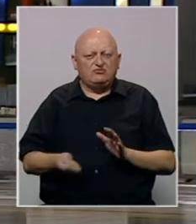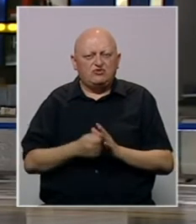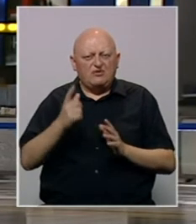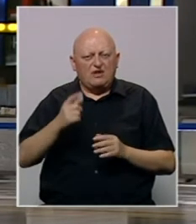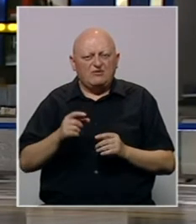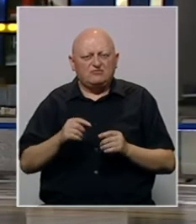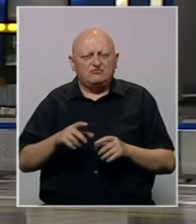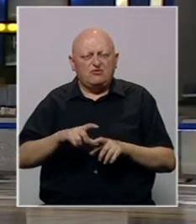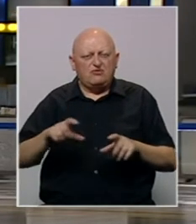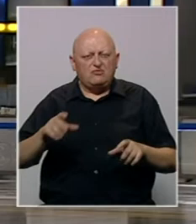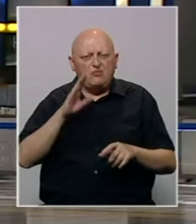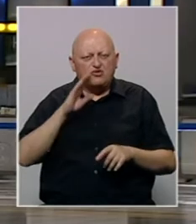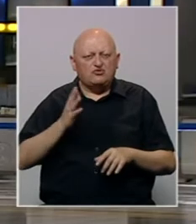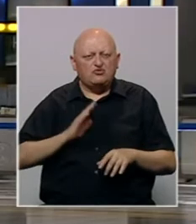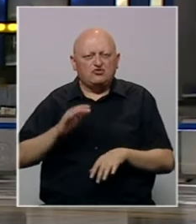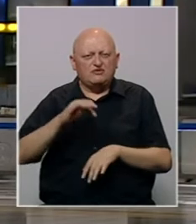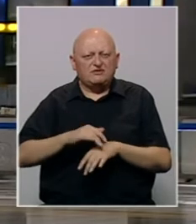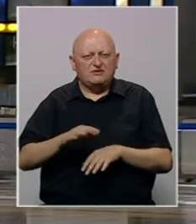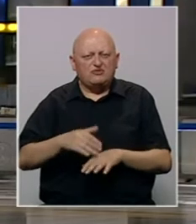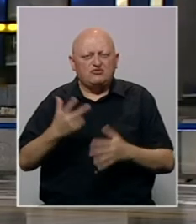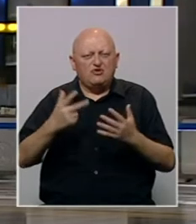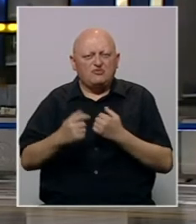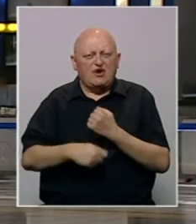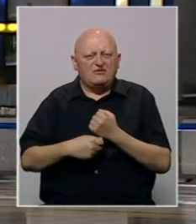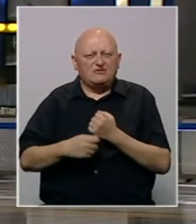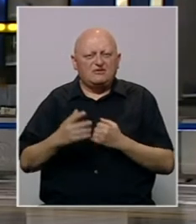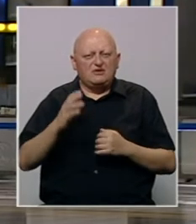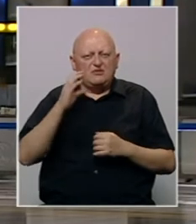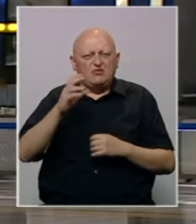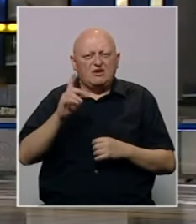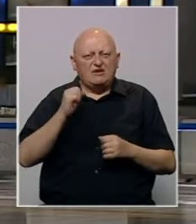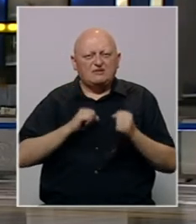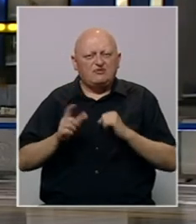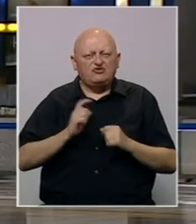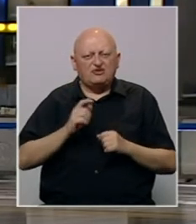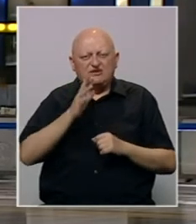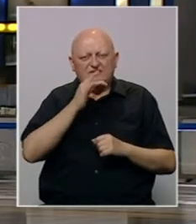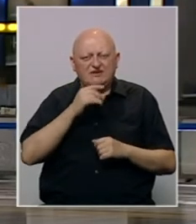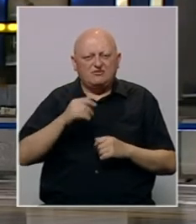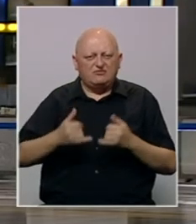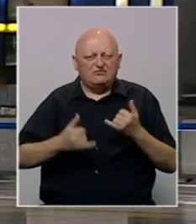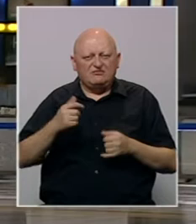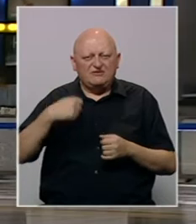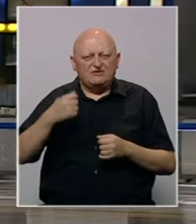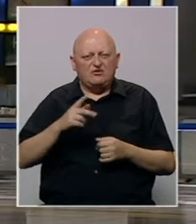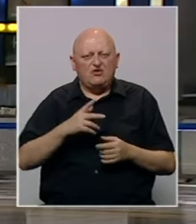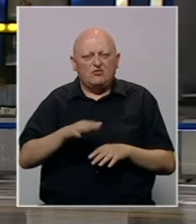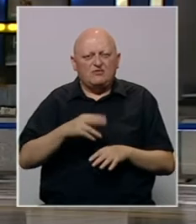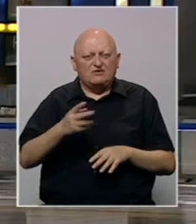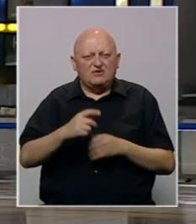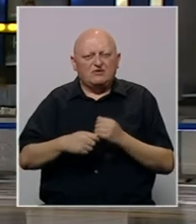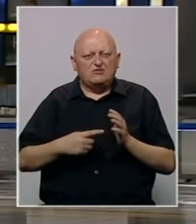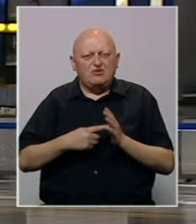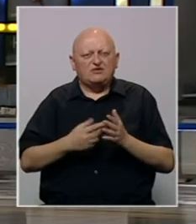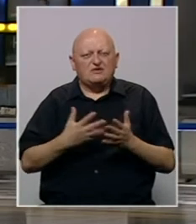glavnom box office u Bosanskom kulturnom centru početi 8. augusta. Da publika nestrpljivo očekuje Sarajevo film festival koji počinje